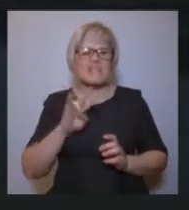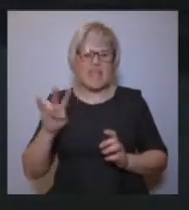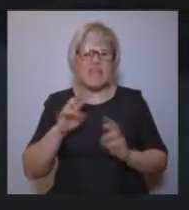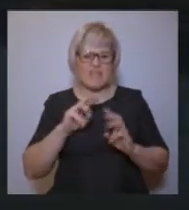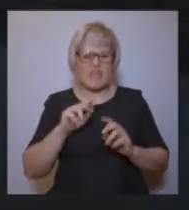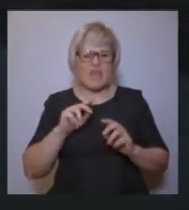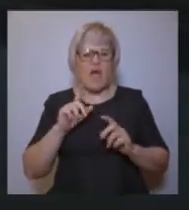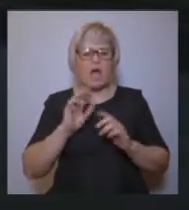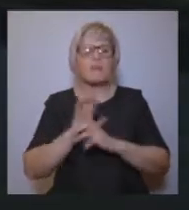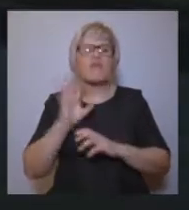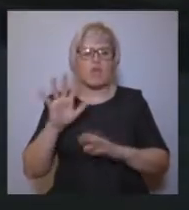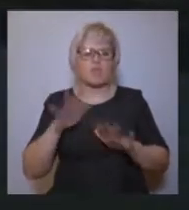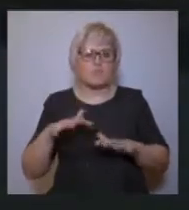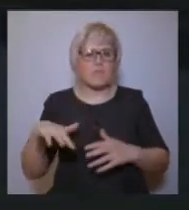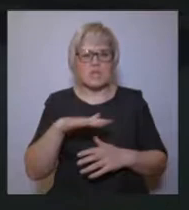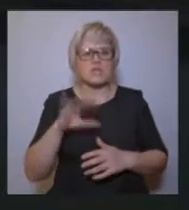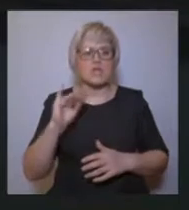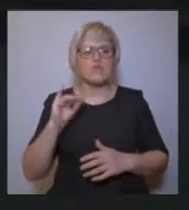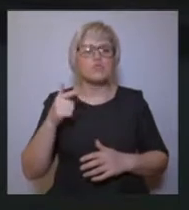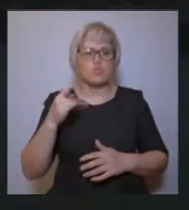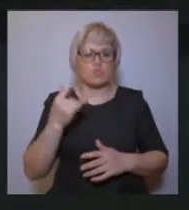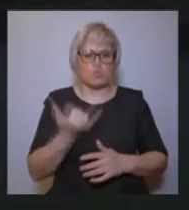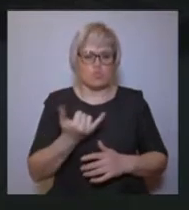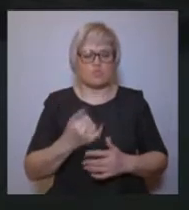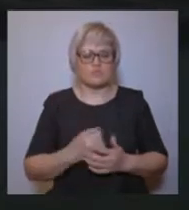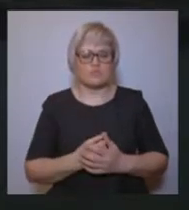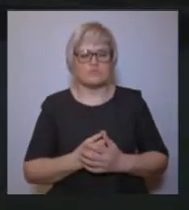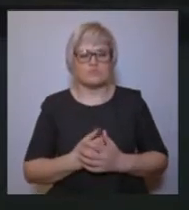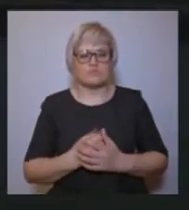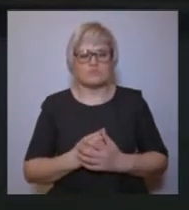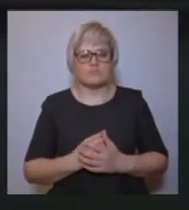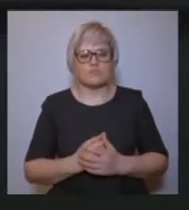первые миссионеры отправляются к Березовским и Сургутским остякам.